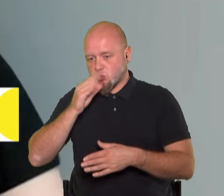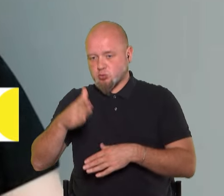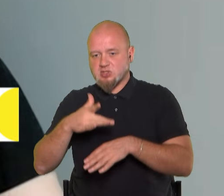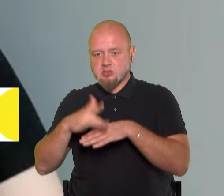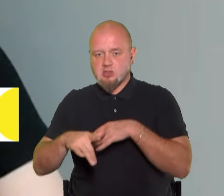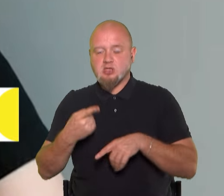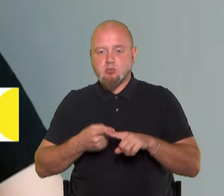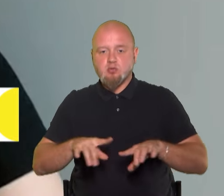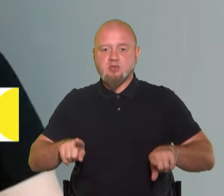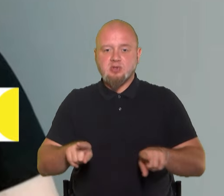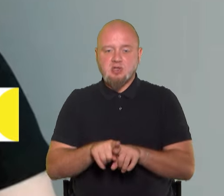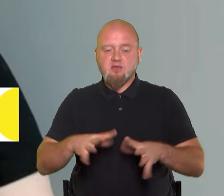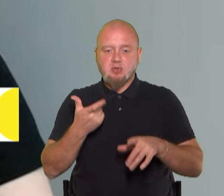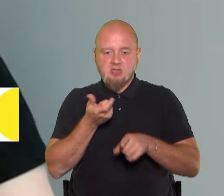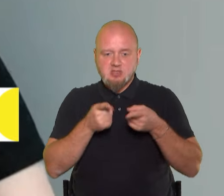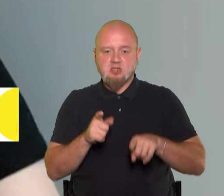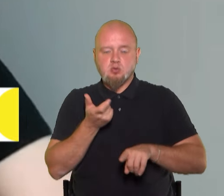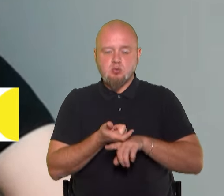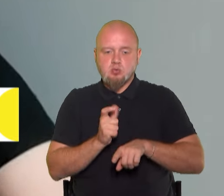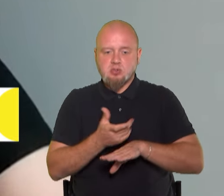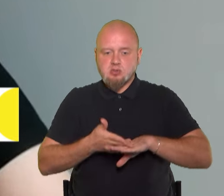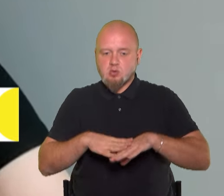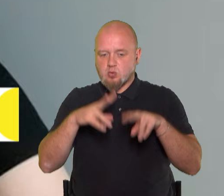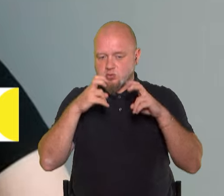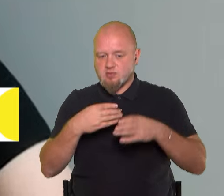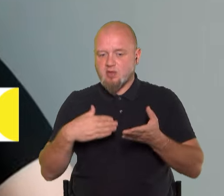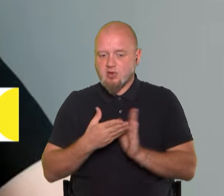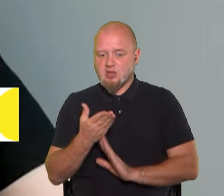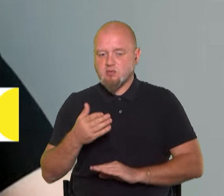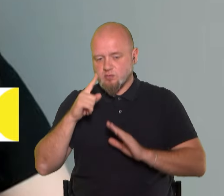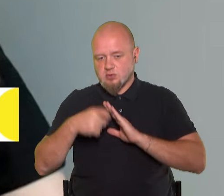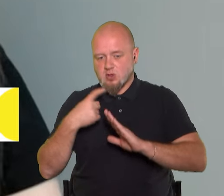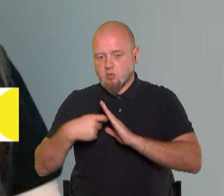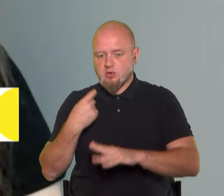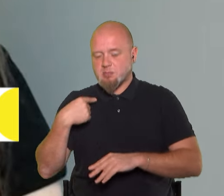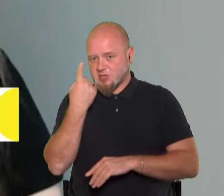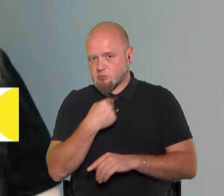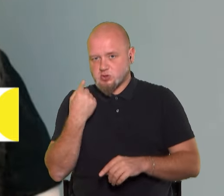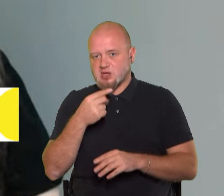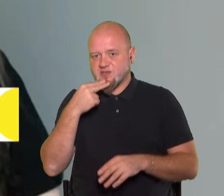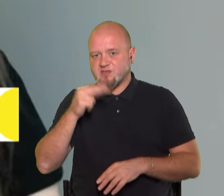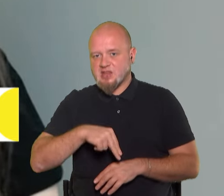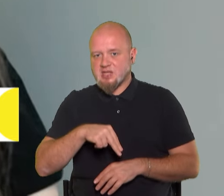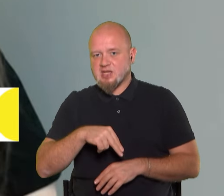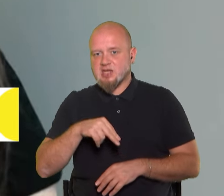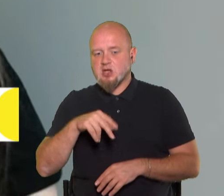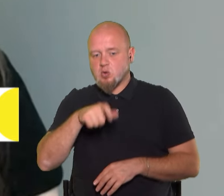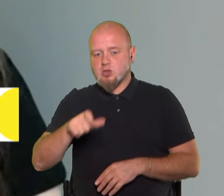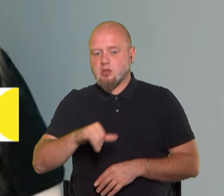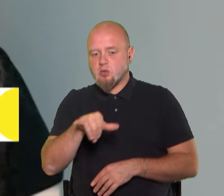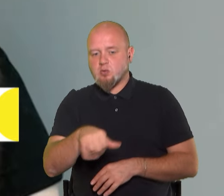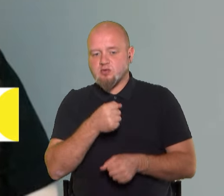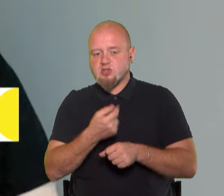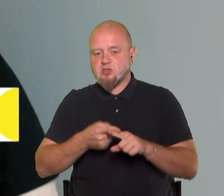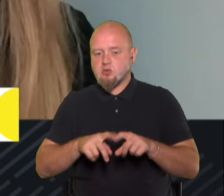випадках дійсно дуже складно розслідувати, ефективно встановлювати безпосередніх винних осіб, у вчинені